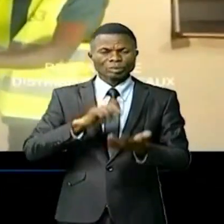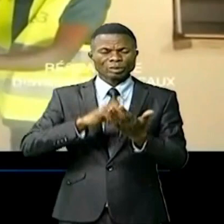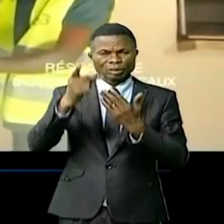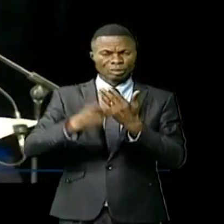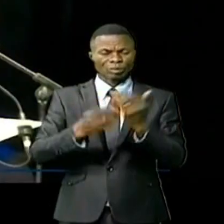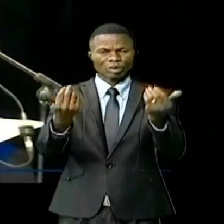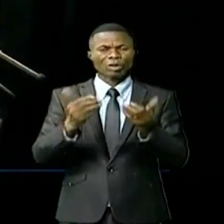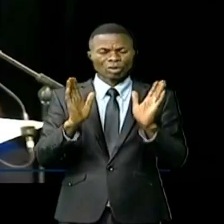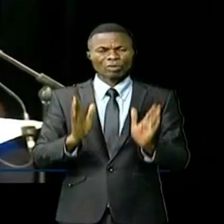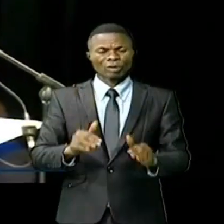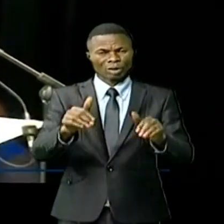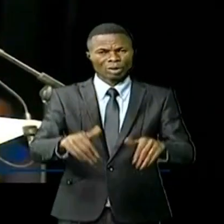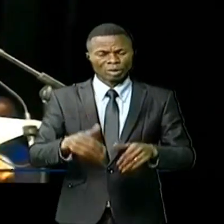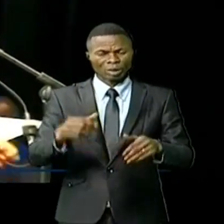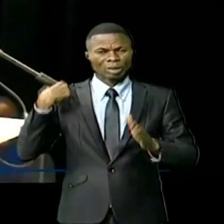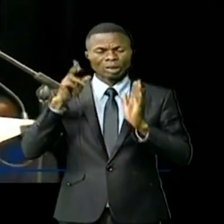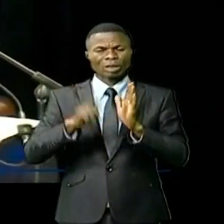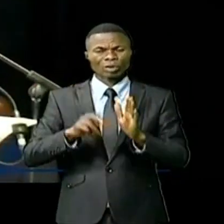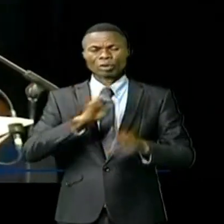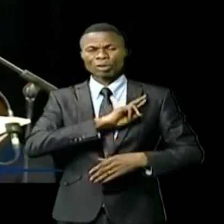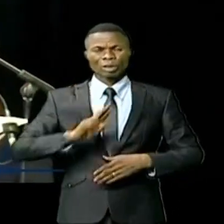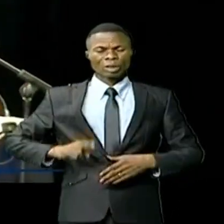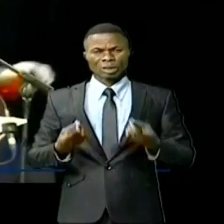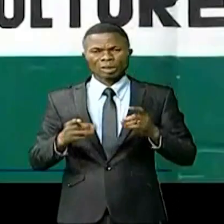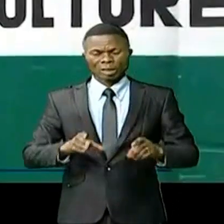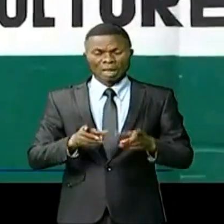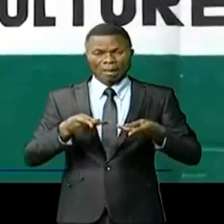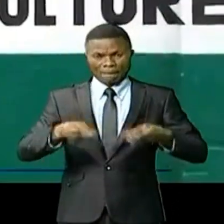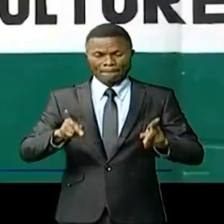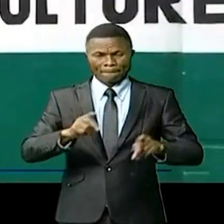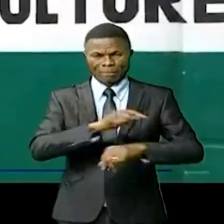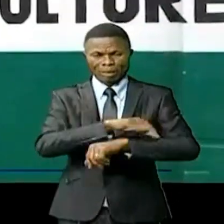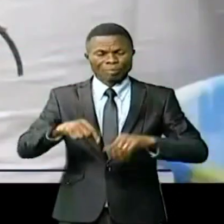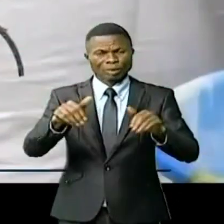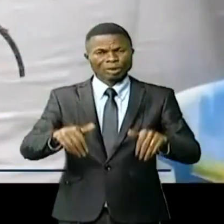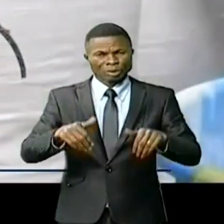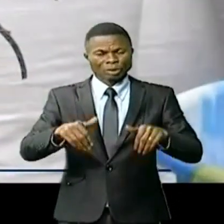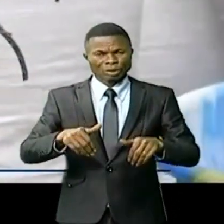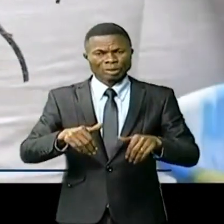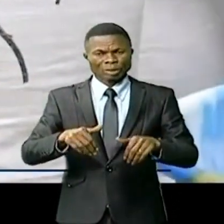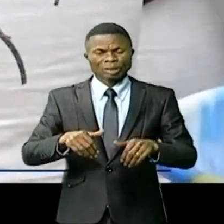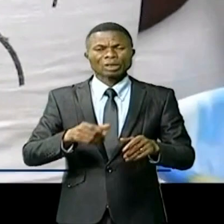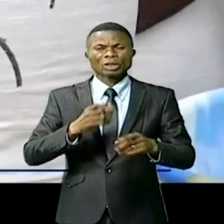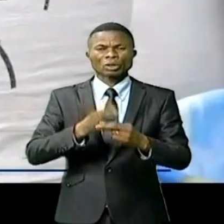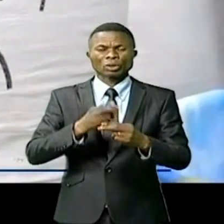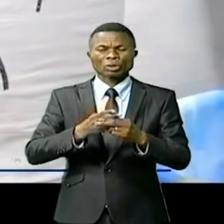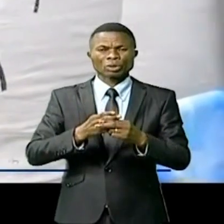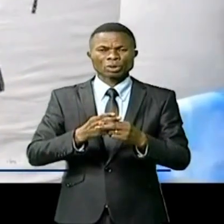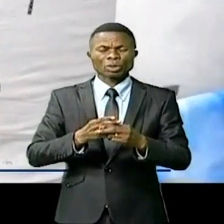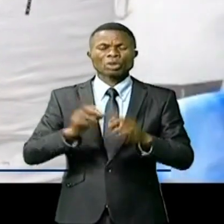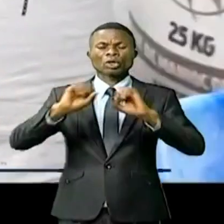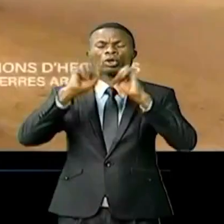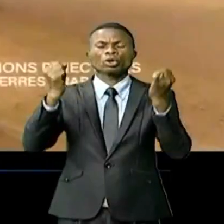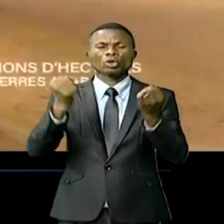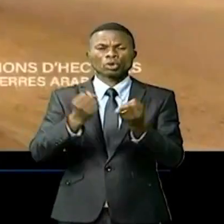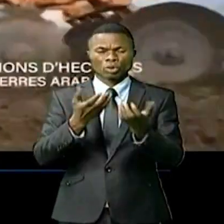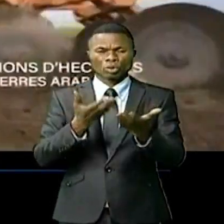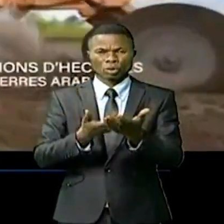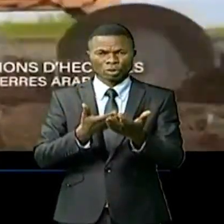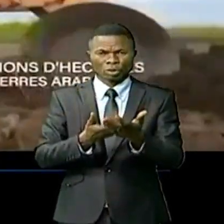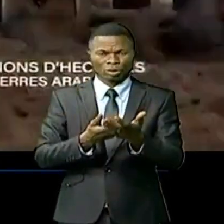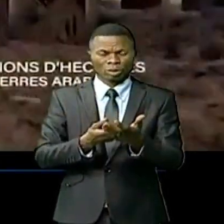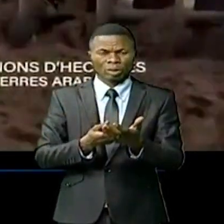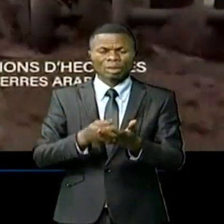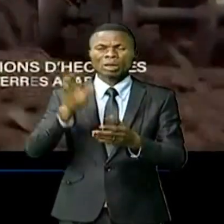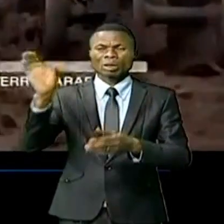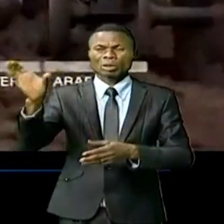volontaristes agricoles du gouvernement de la République par les biais du ministère de'Agriculture et gérés par Bioagro Business est déjà implanté dans